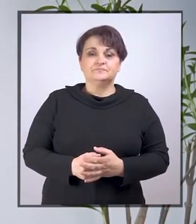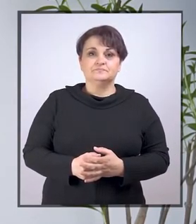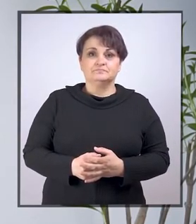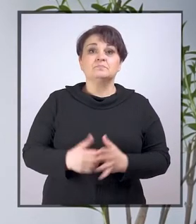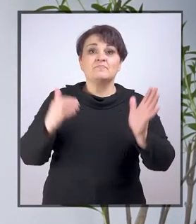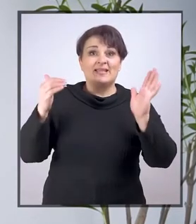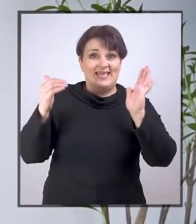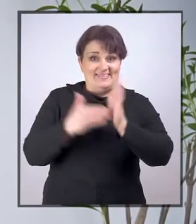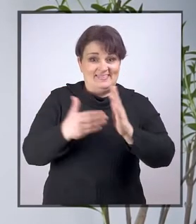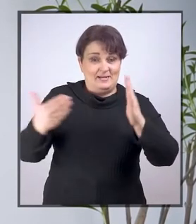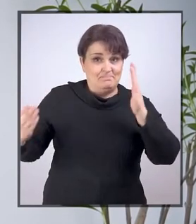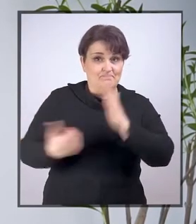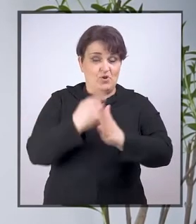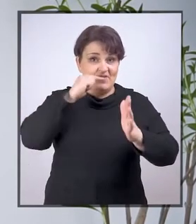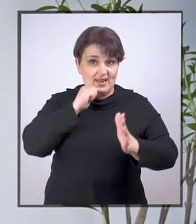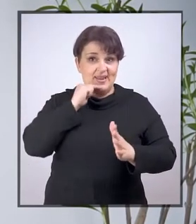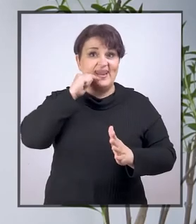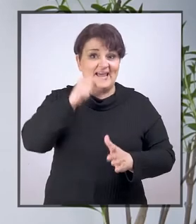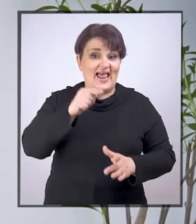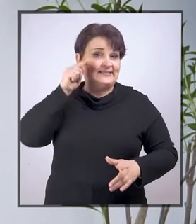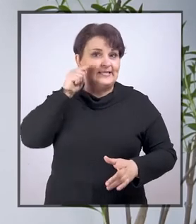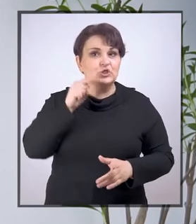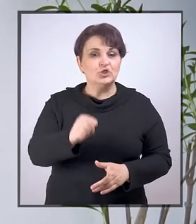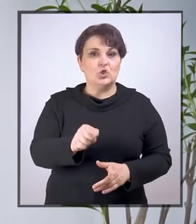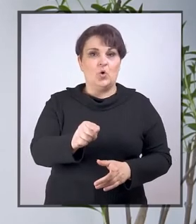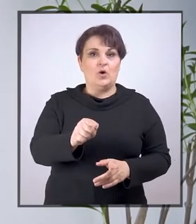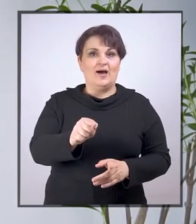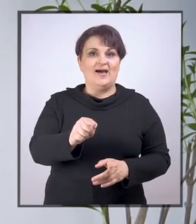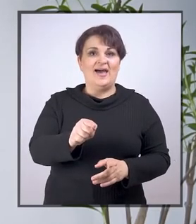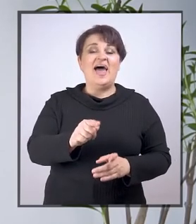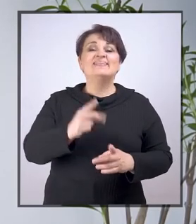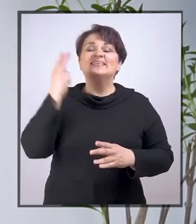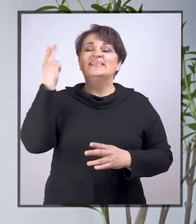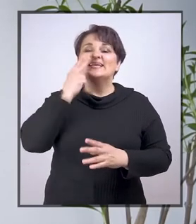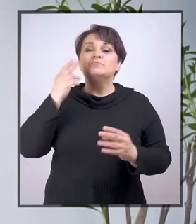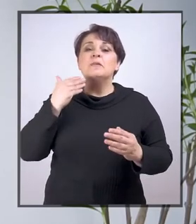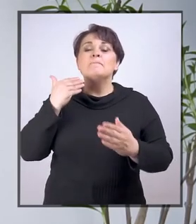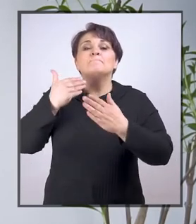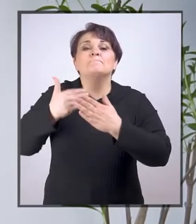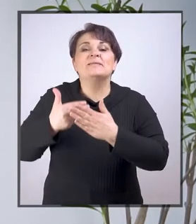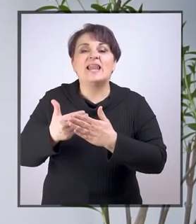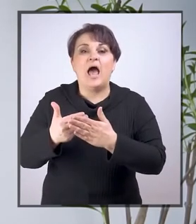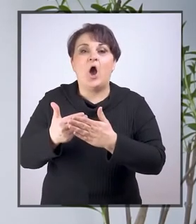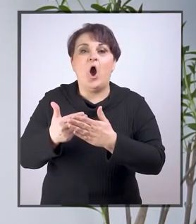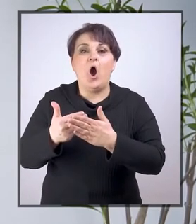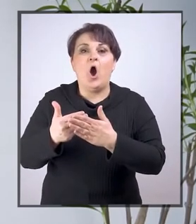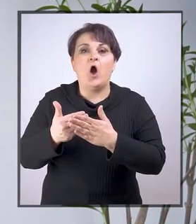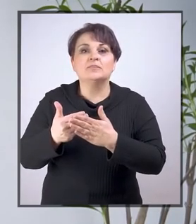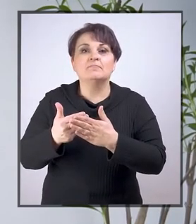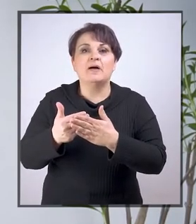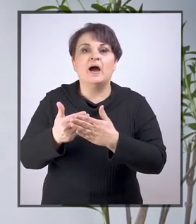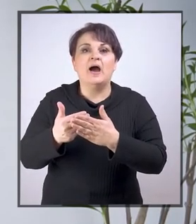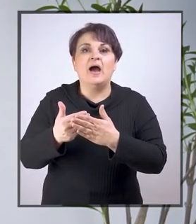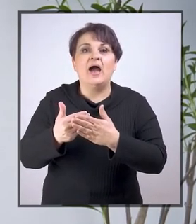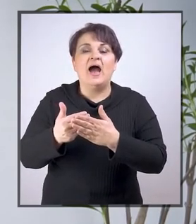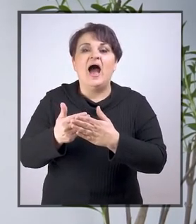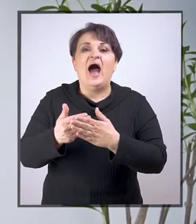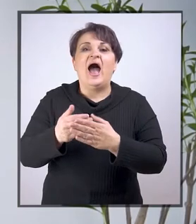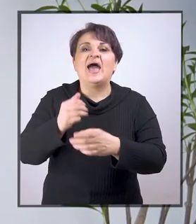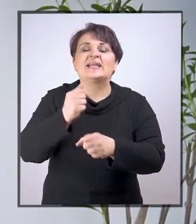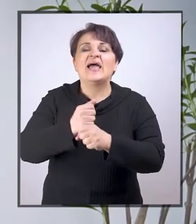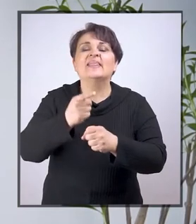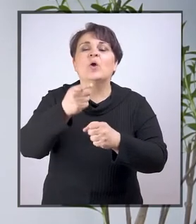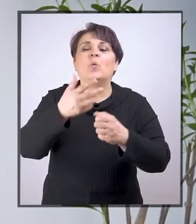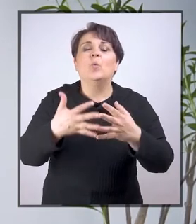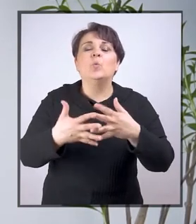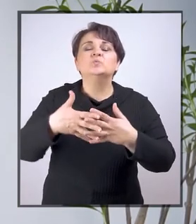Treba ponovo naglasiti i to da se razumna prilagodba provodi u